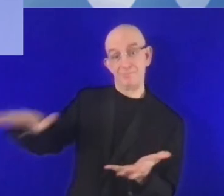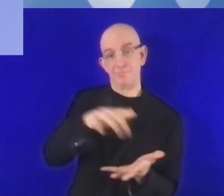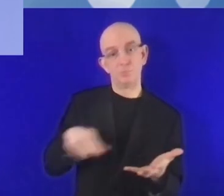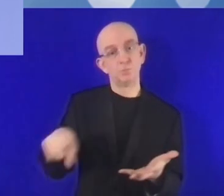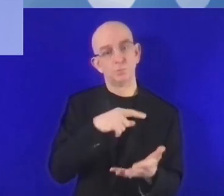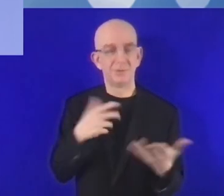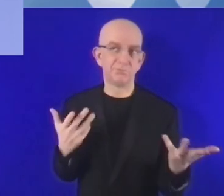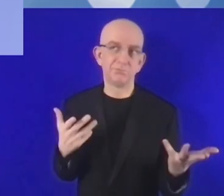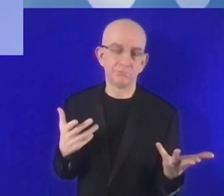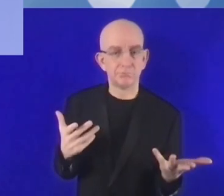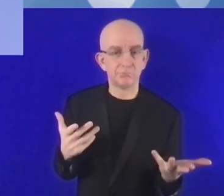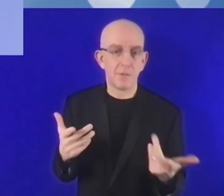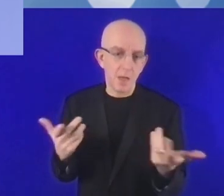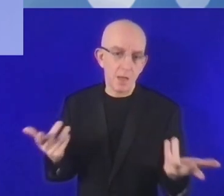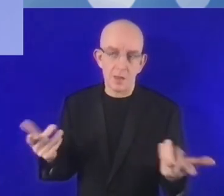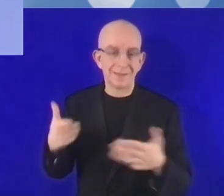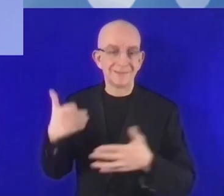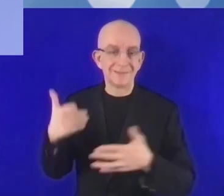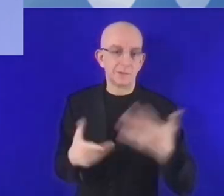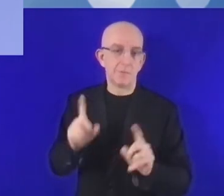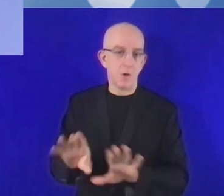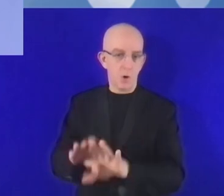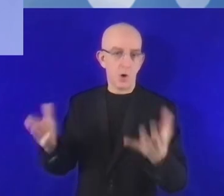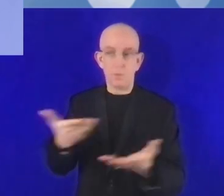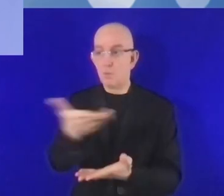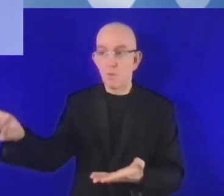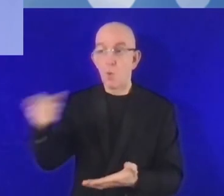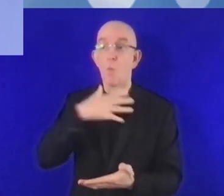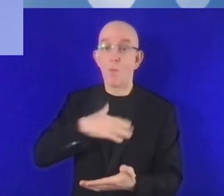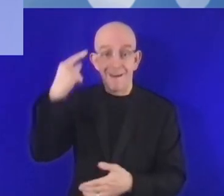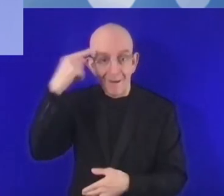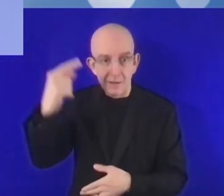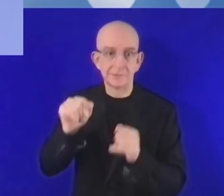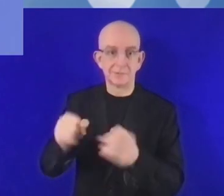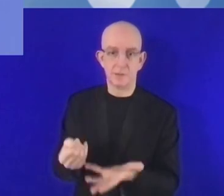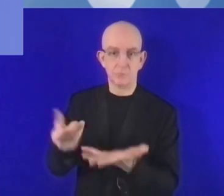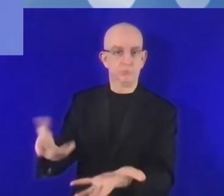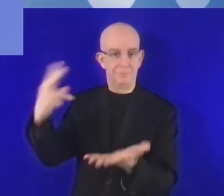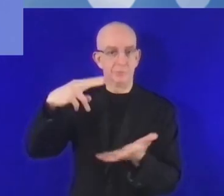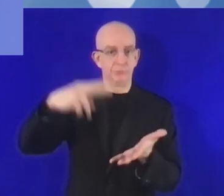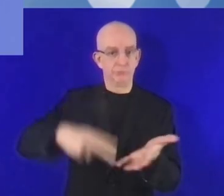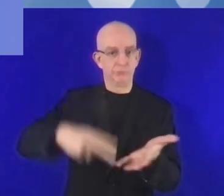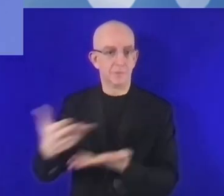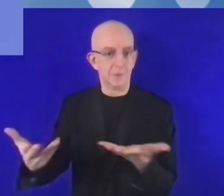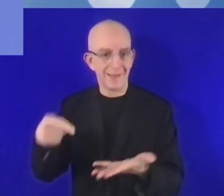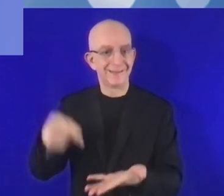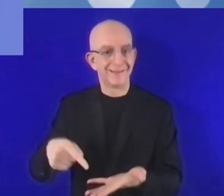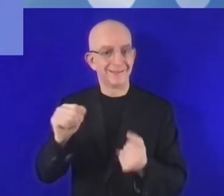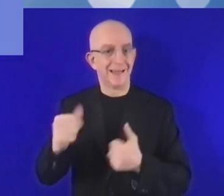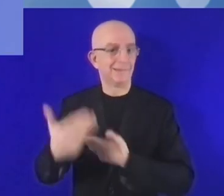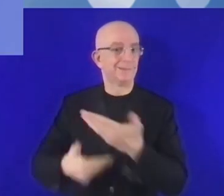القضية التالية لدي وقت أيضاً